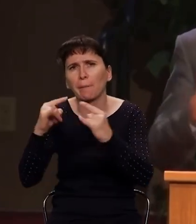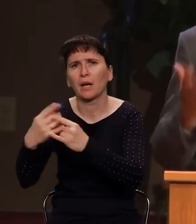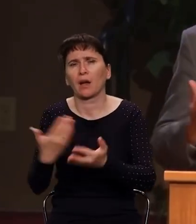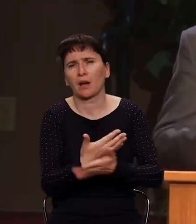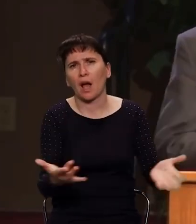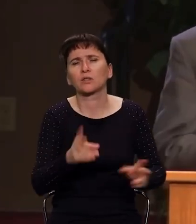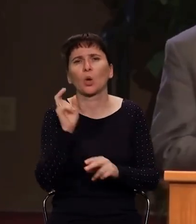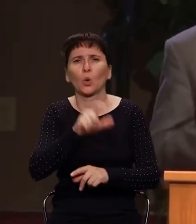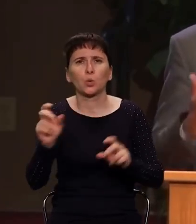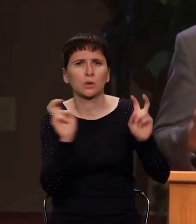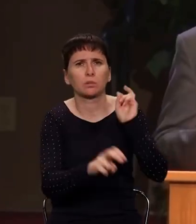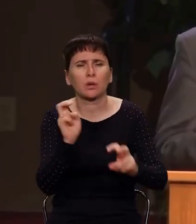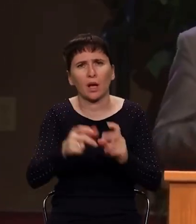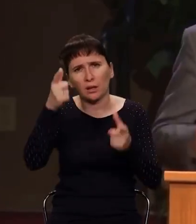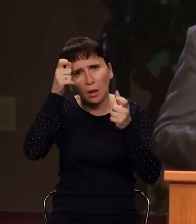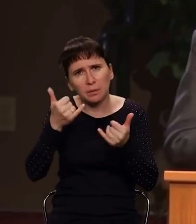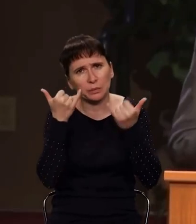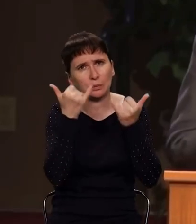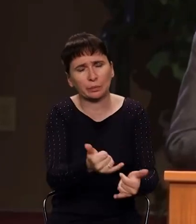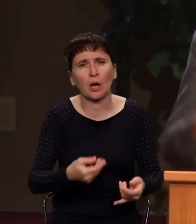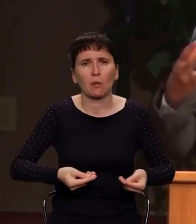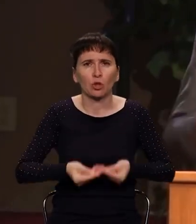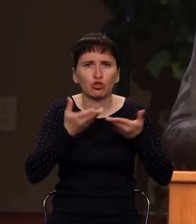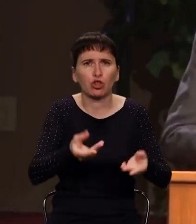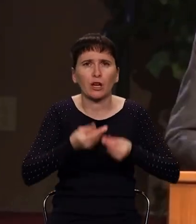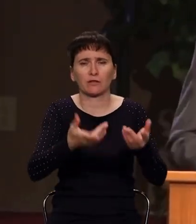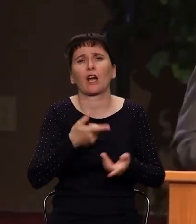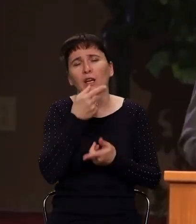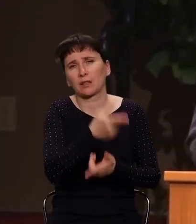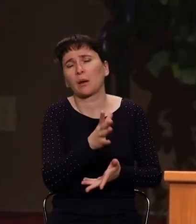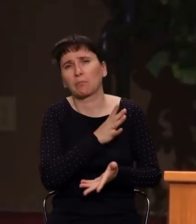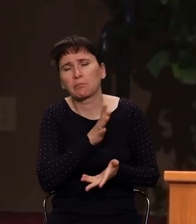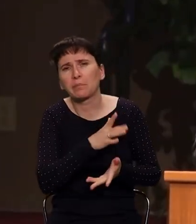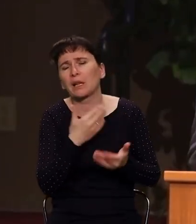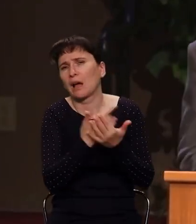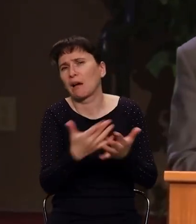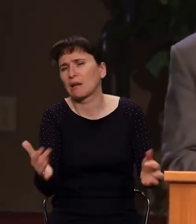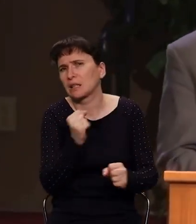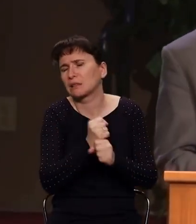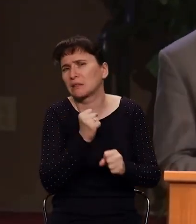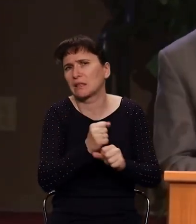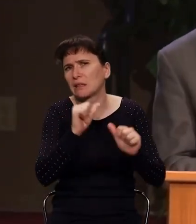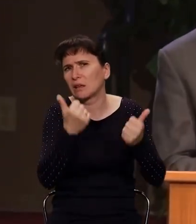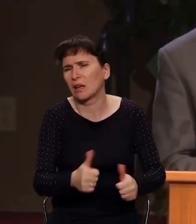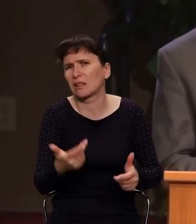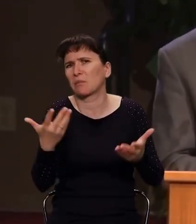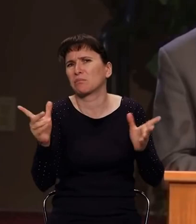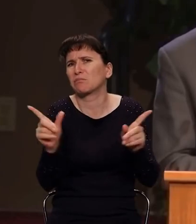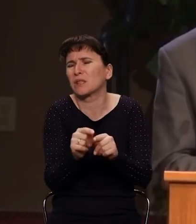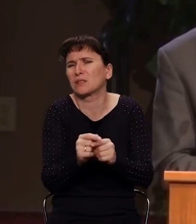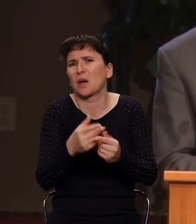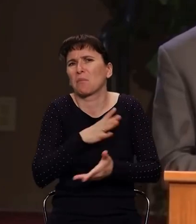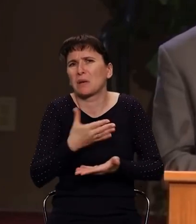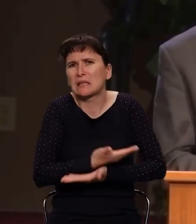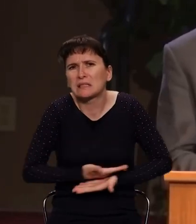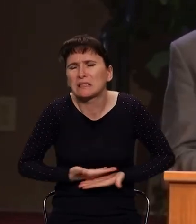и совершали жертвоприношение бесам, дьяволу, где имели они общение, где совершались всевозможные оргии, где